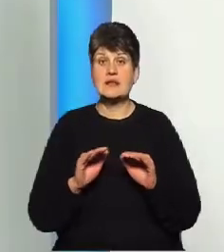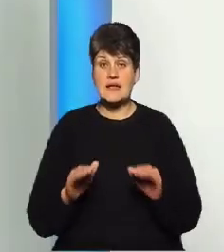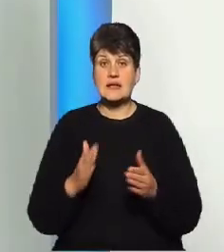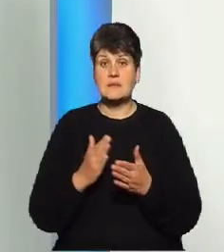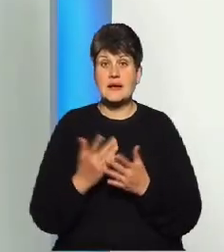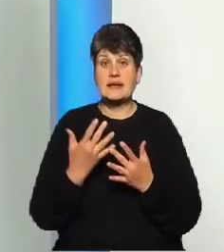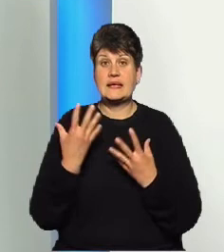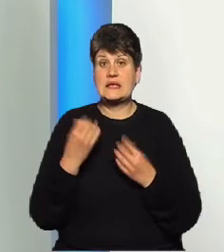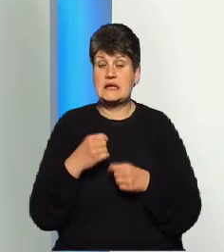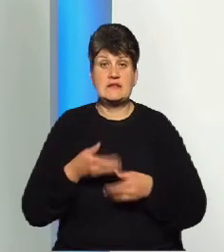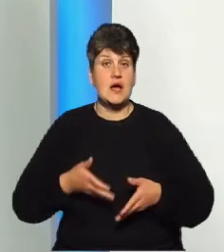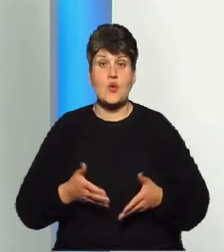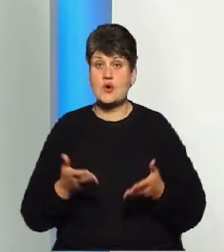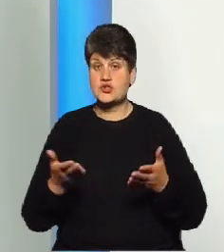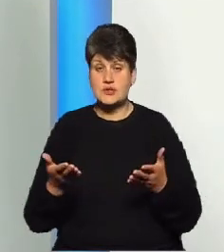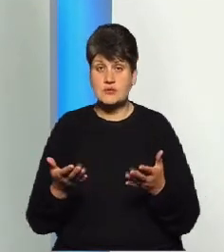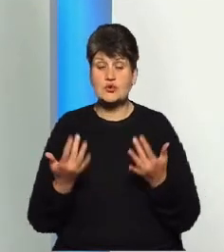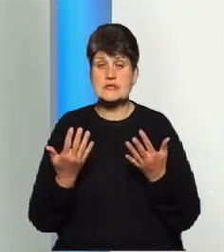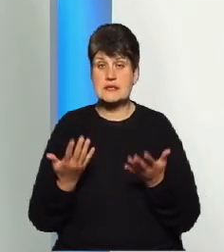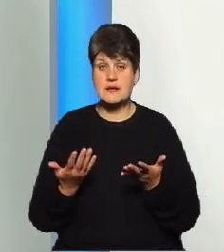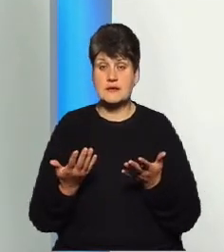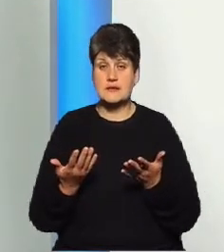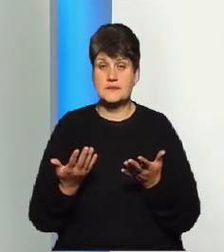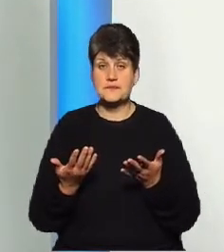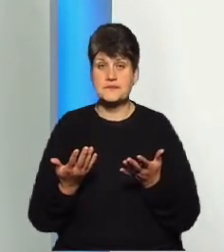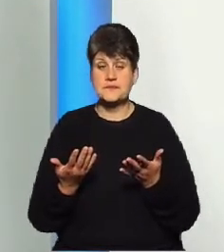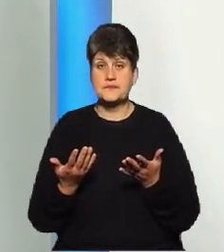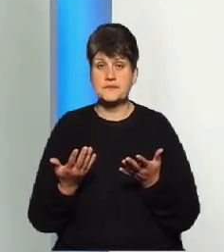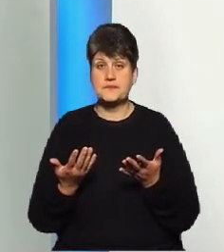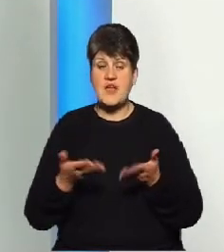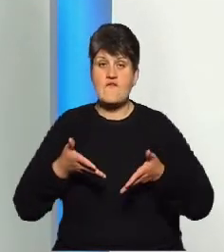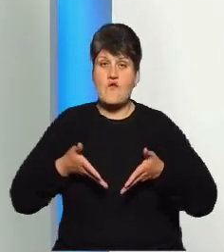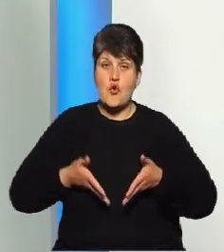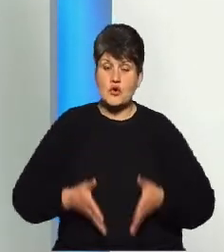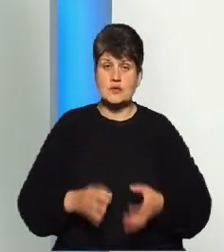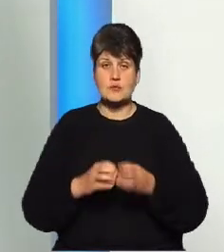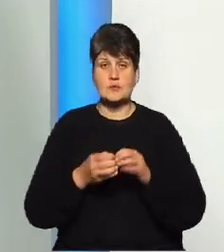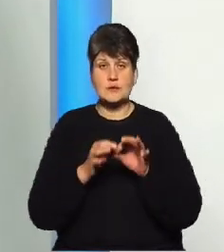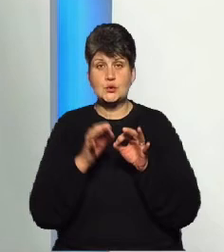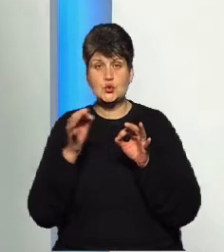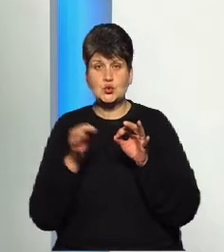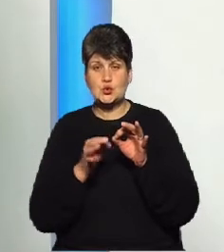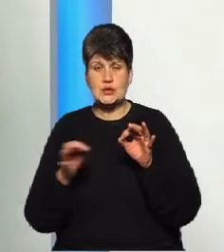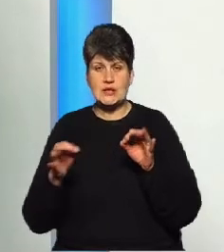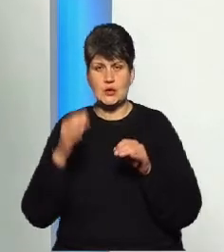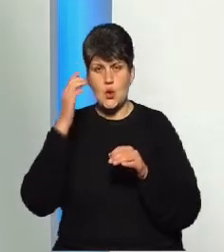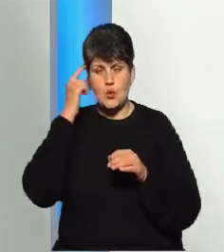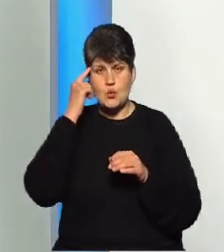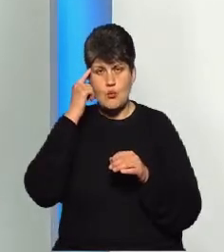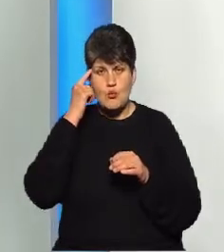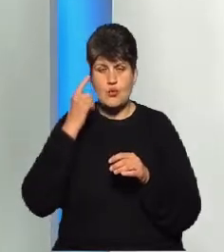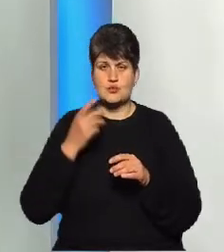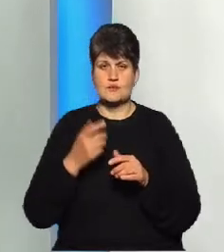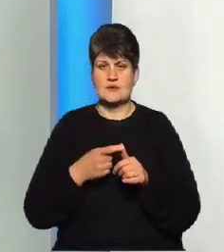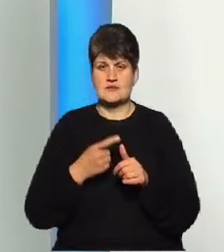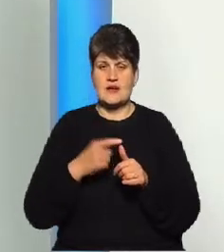Оскільки вроджена вада судин головного мозку, зокрема так звані артерио-венозні